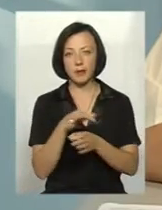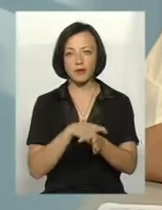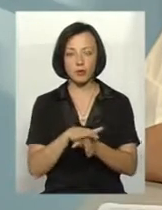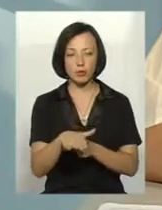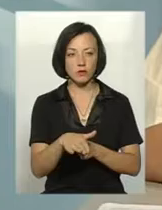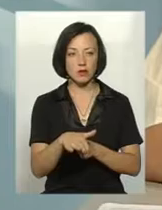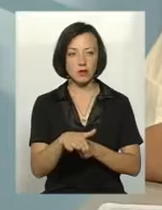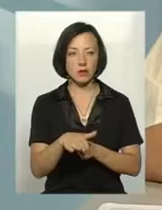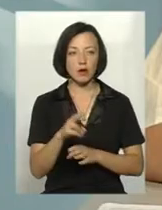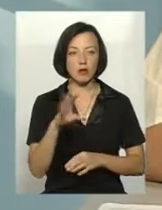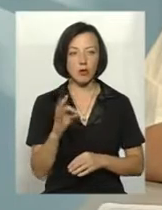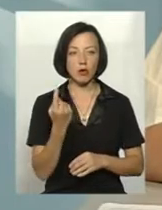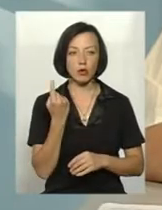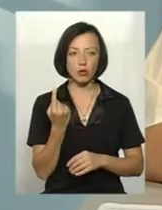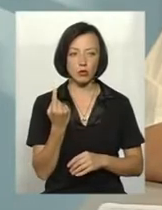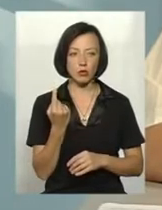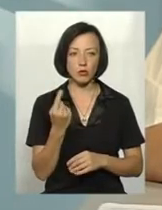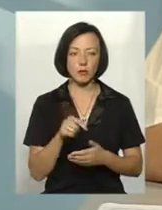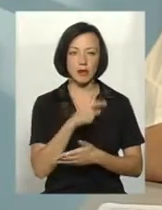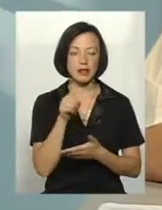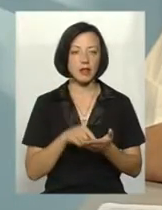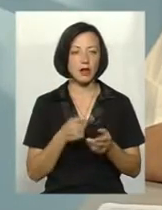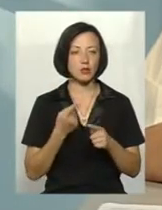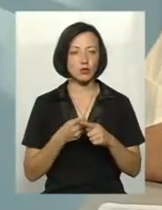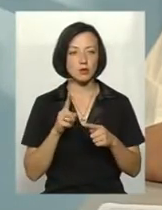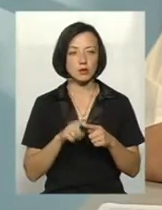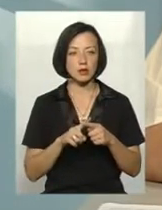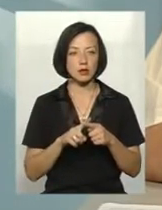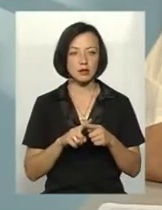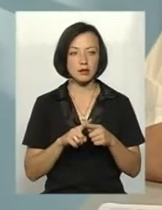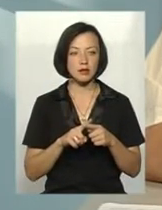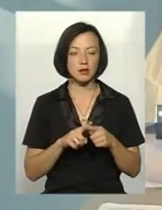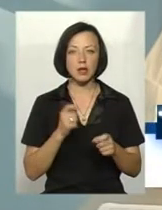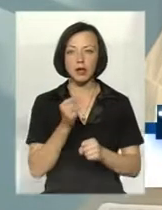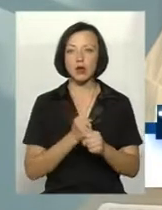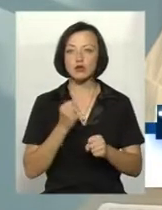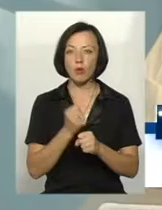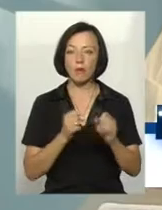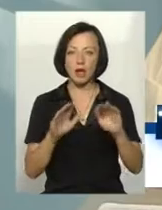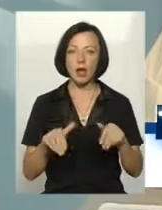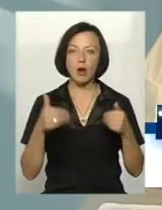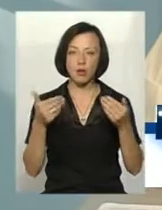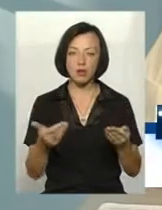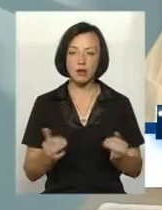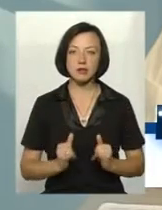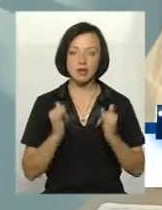по одному питанню це розроблення рекомендацій для